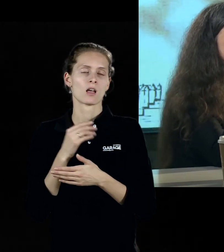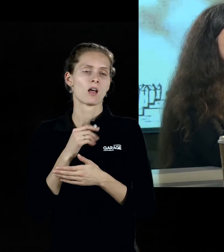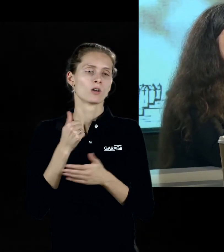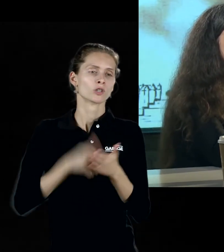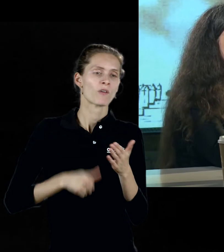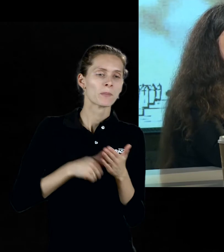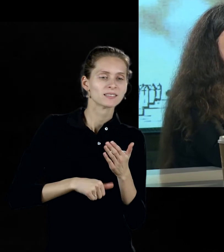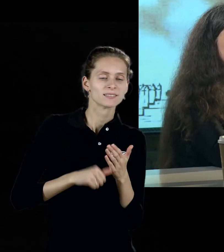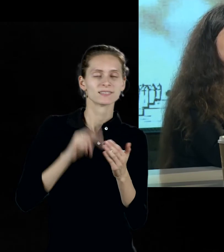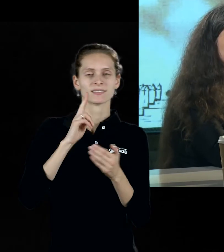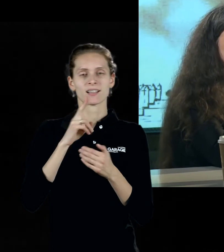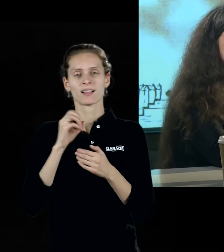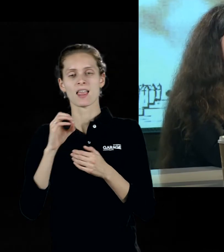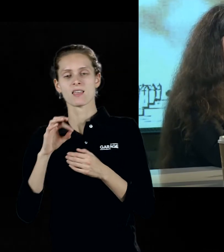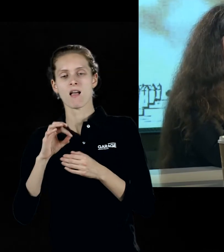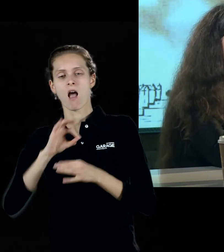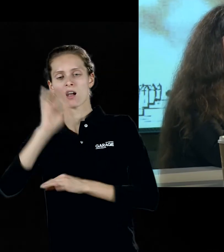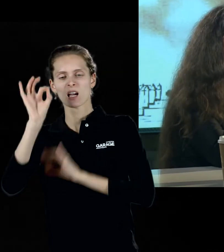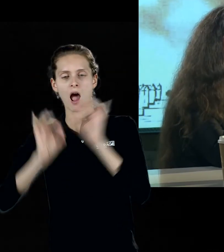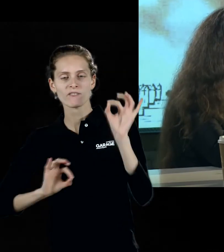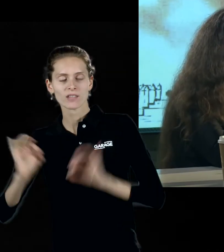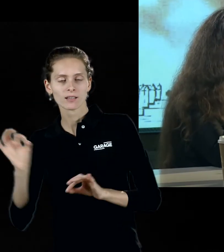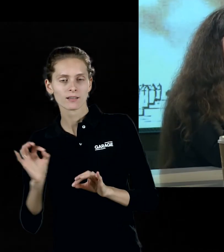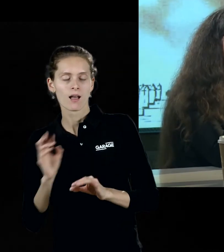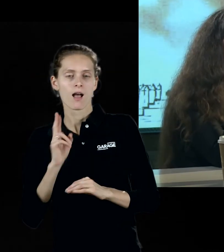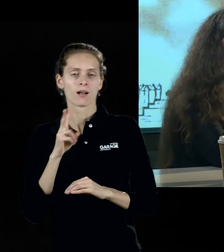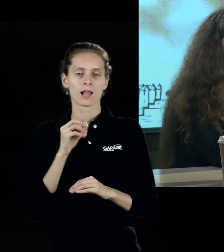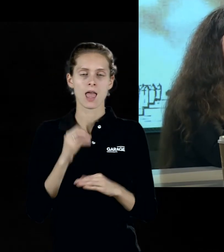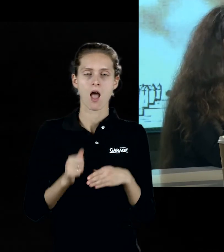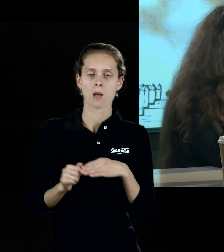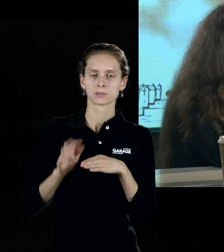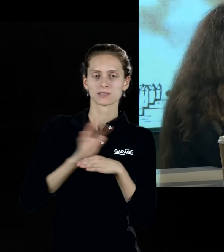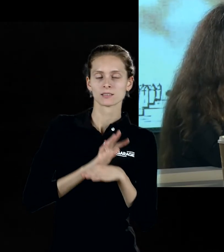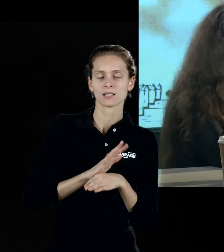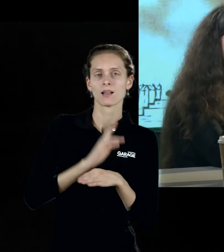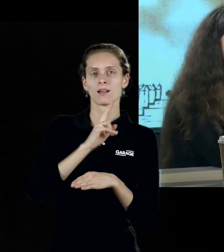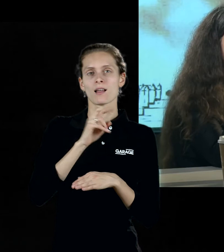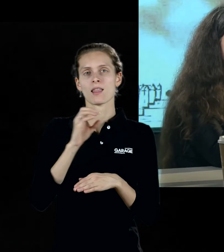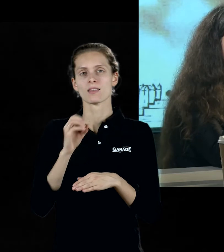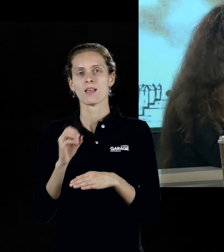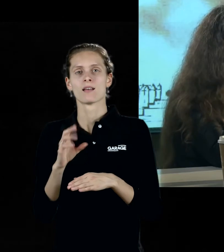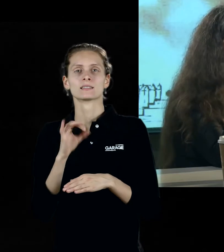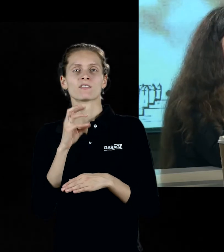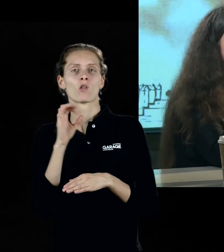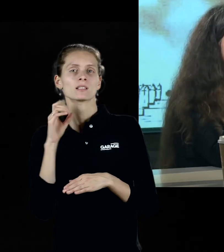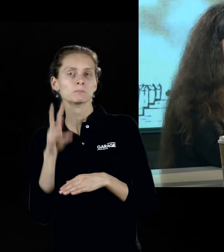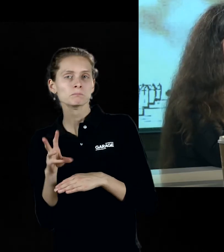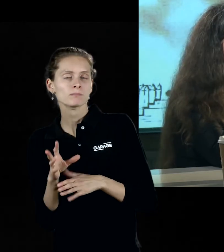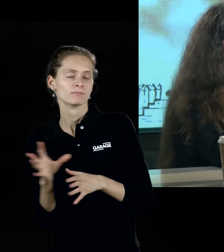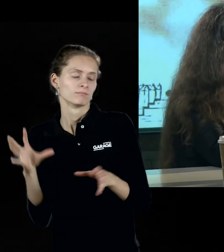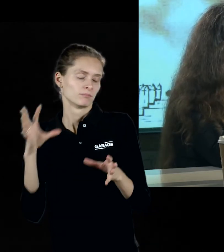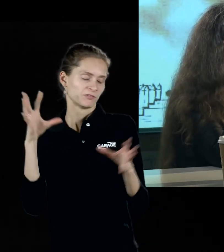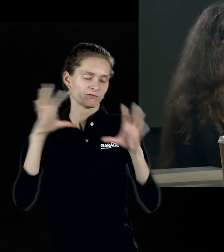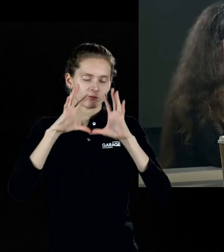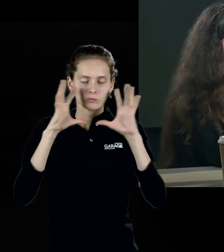график, Клея абстракционисты, Клея символист как бы прекрасным образом уживаются на